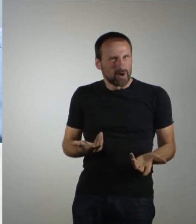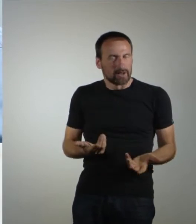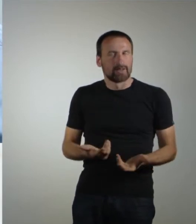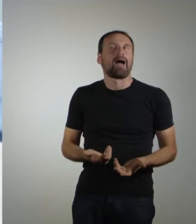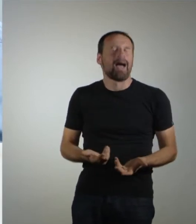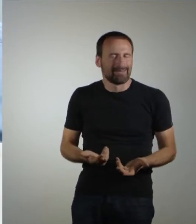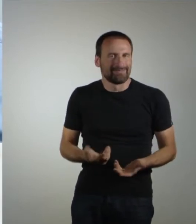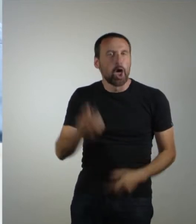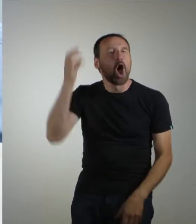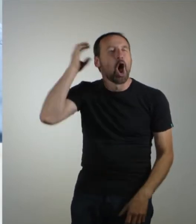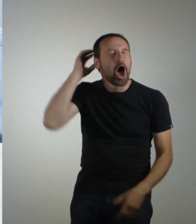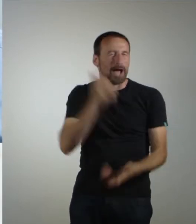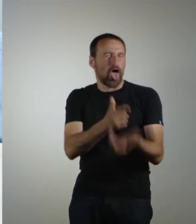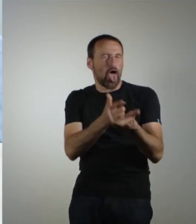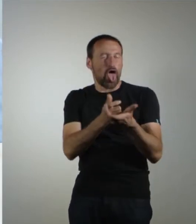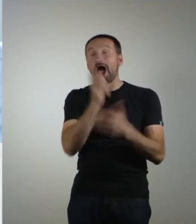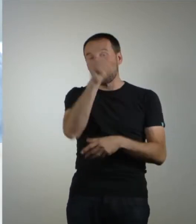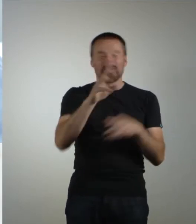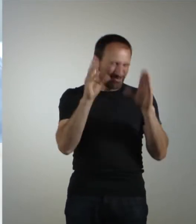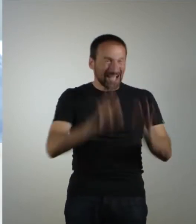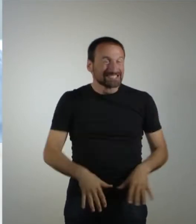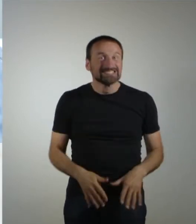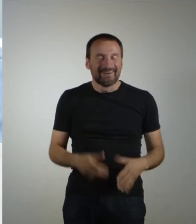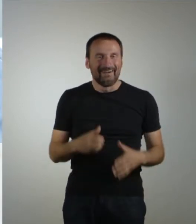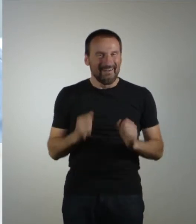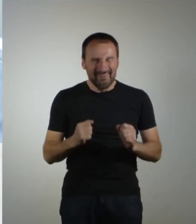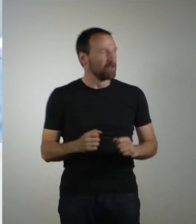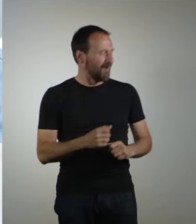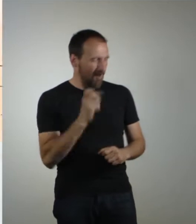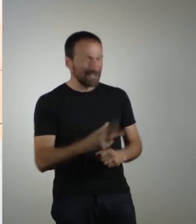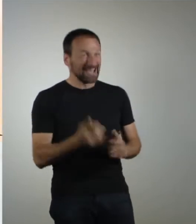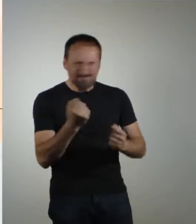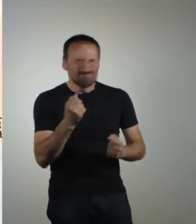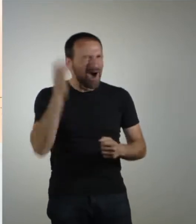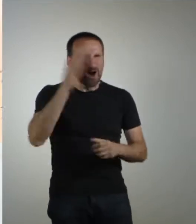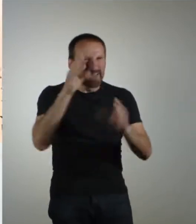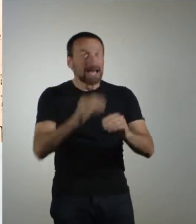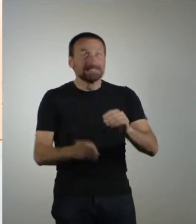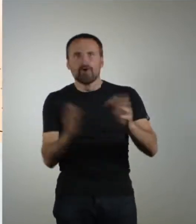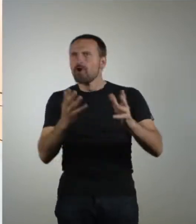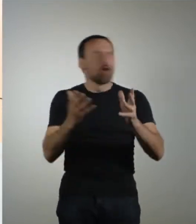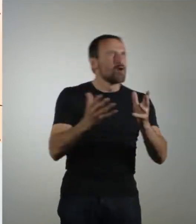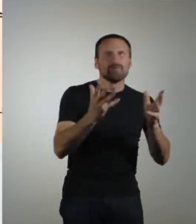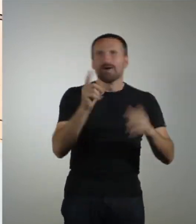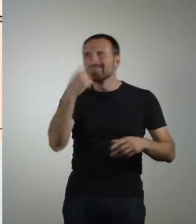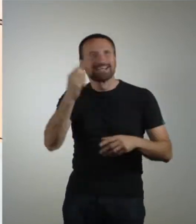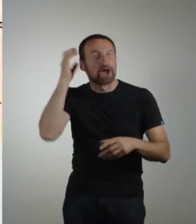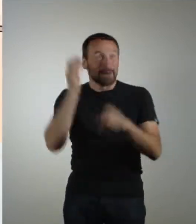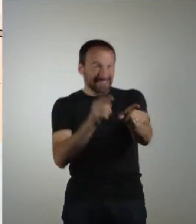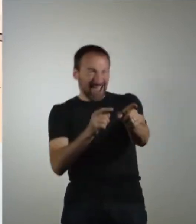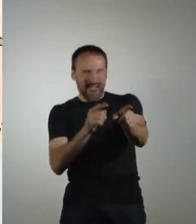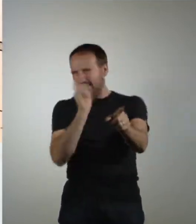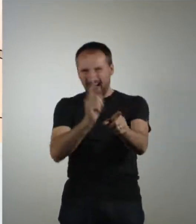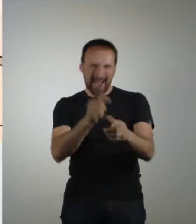Wasserpistole machen? Richtig, du machst Ommas nass. So, pass auf, wir nehmen jetzt die Wasserpistole. Mach die Oma das. Und jetzt suchen wir die nächste Oma. Da!